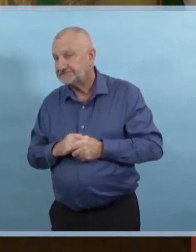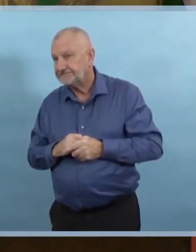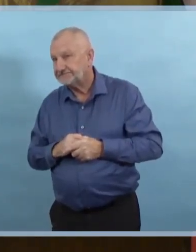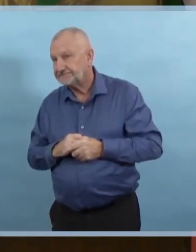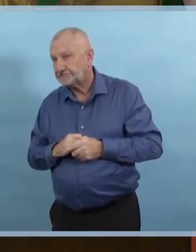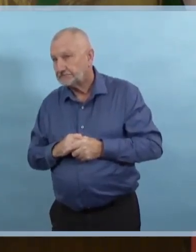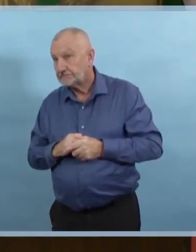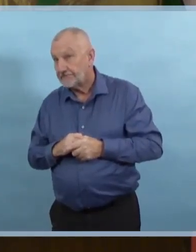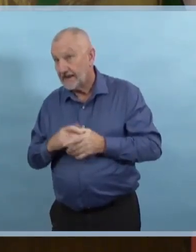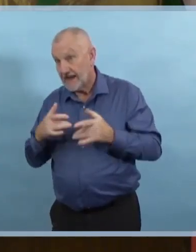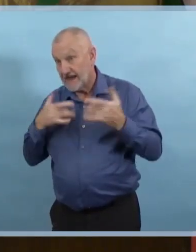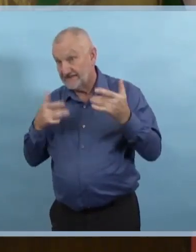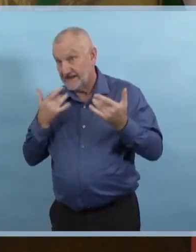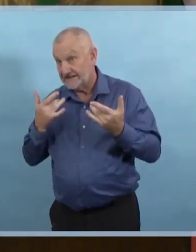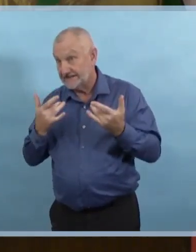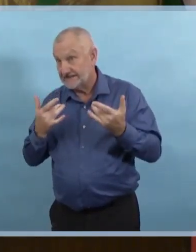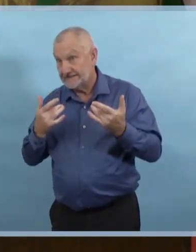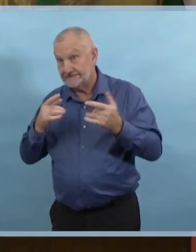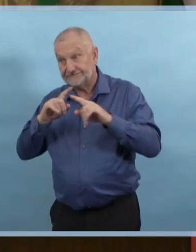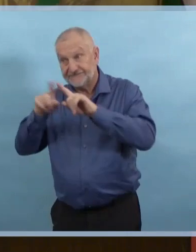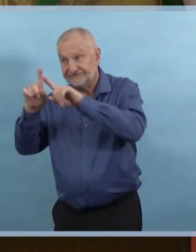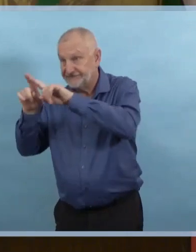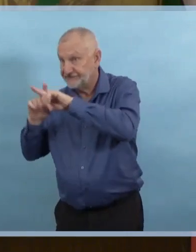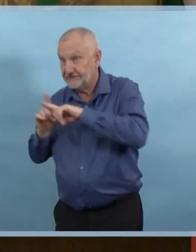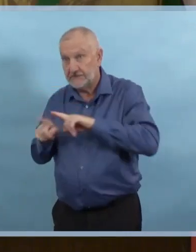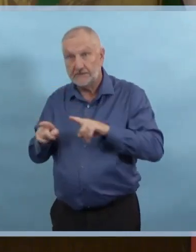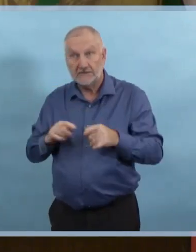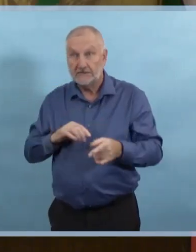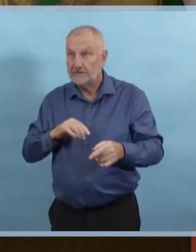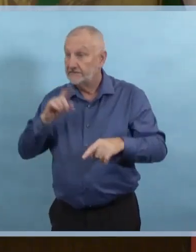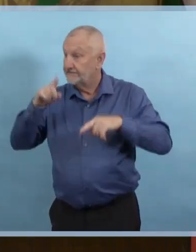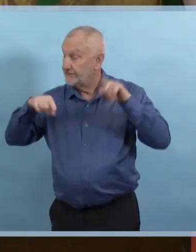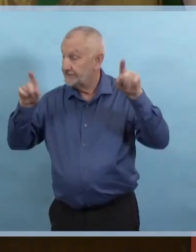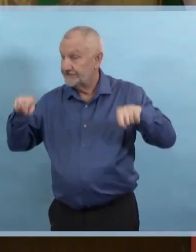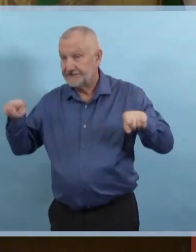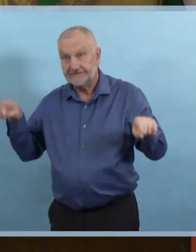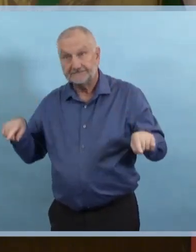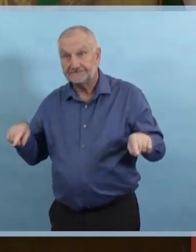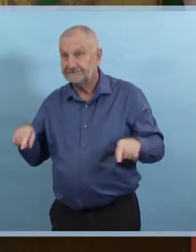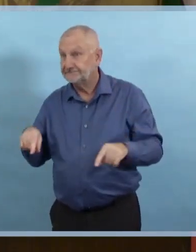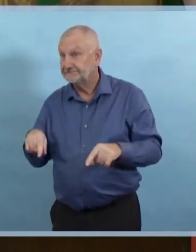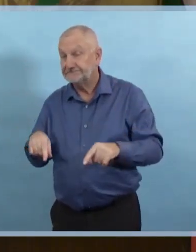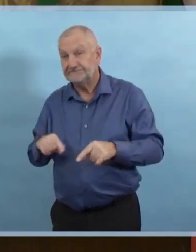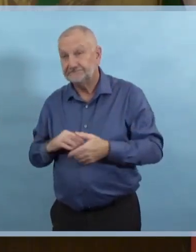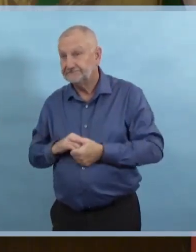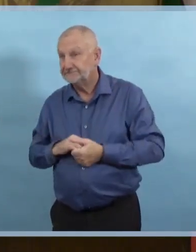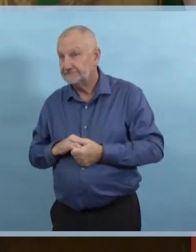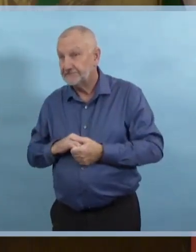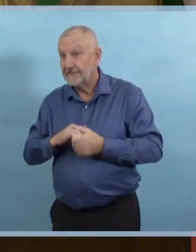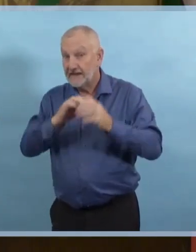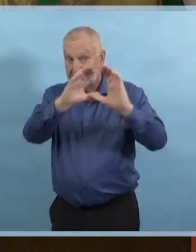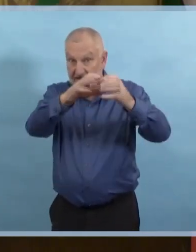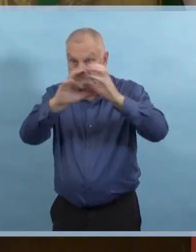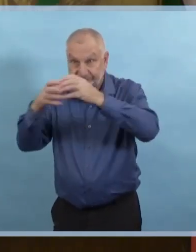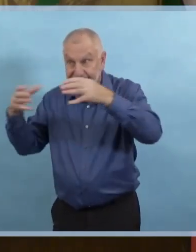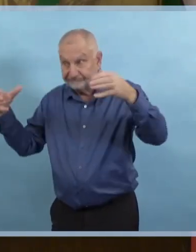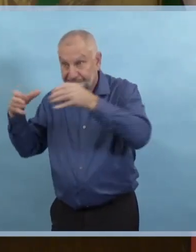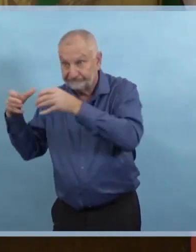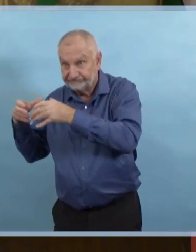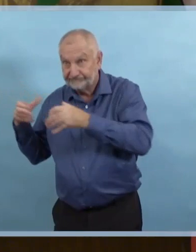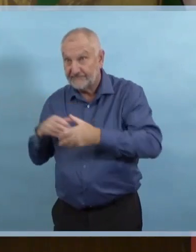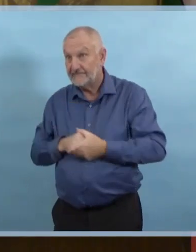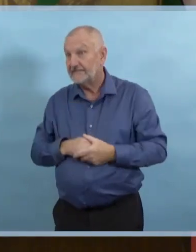de ce genre de rassemblement.'est le fait que le virus est transmis lors de contacts prolongés à l'intérieur. Et donc,